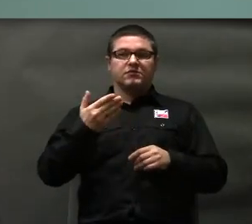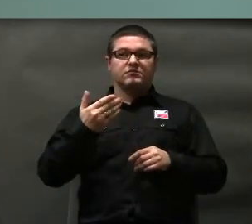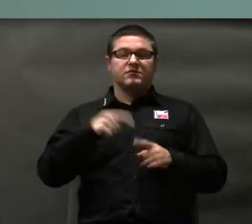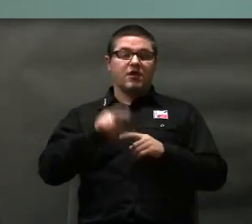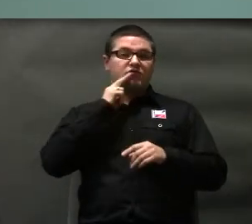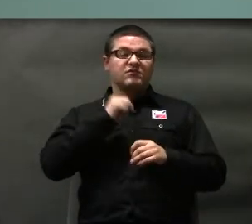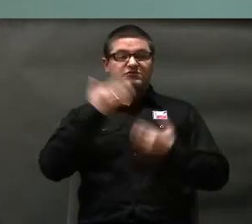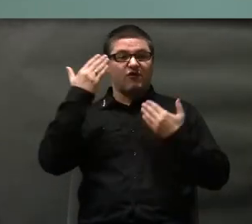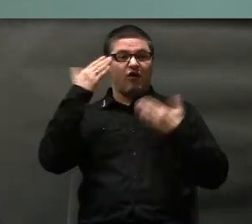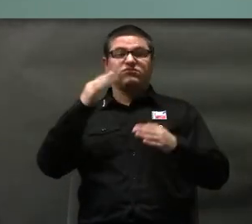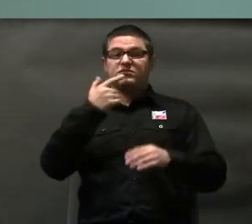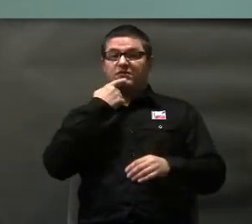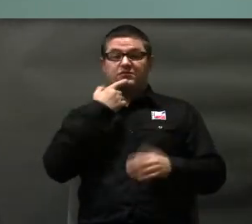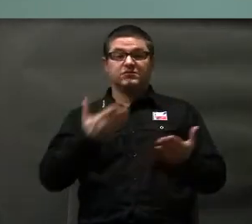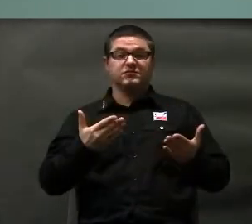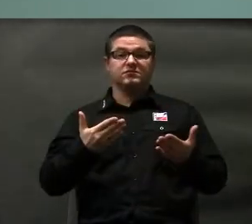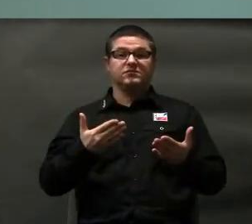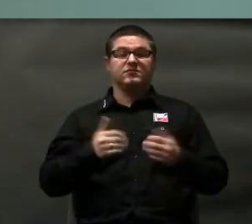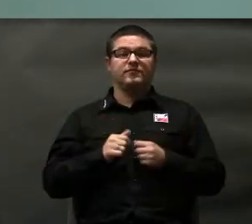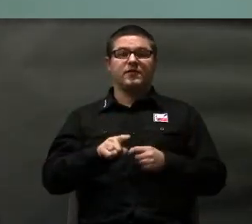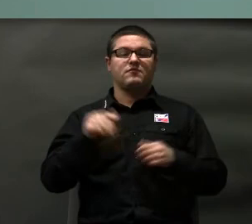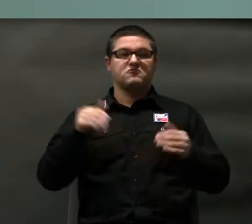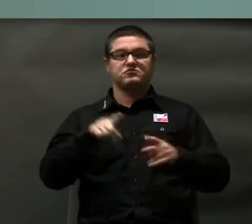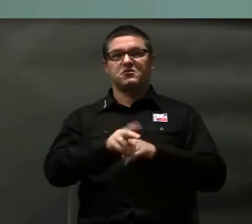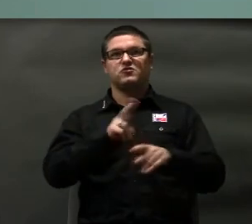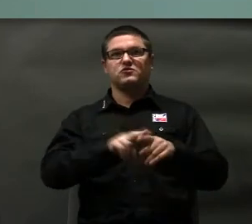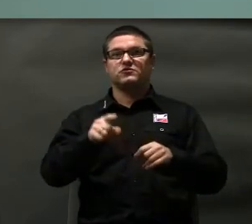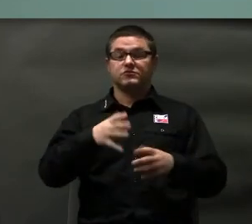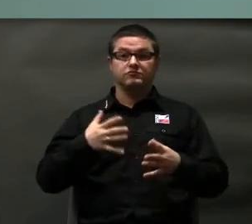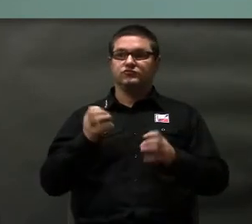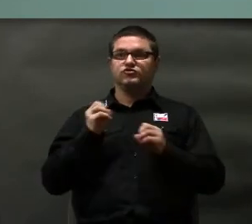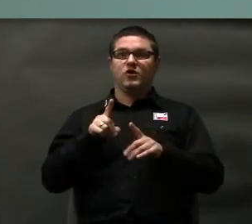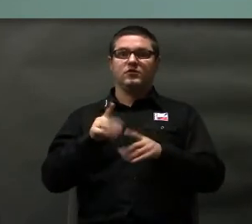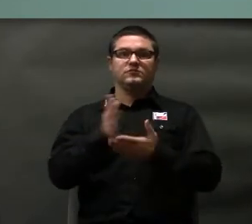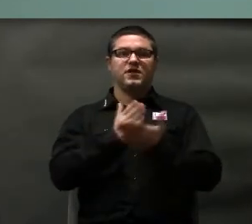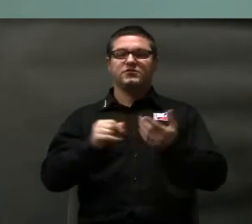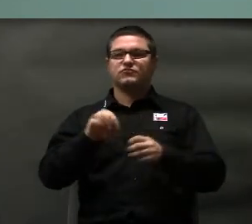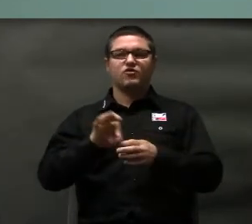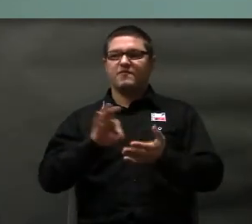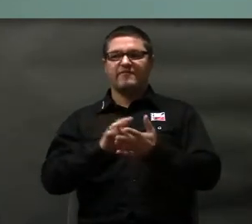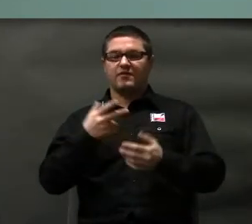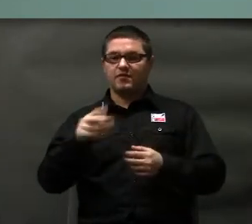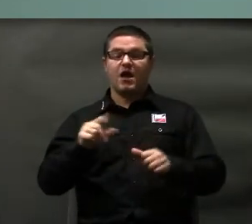obcym. To jest inny język i może dla niektórych z Państwa to jest zaskoczenie, dla części pewnie nie.